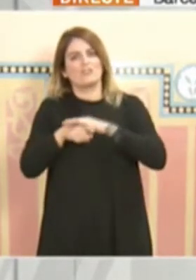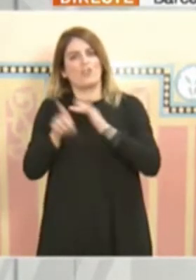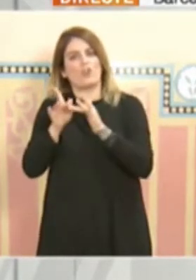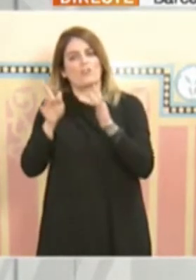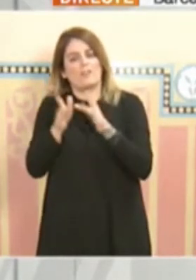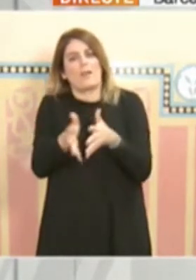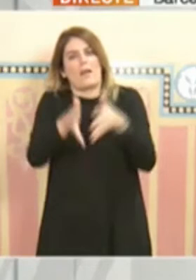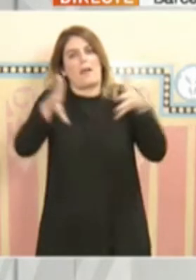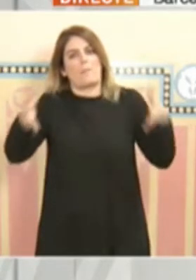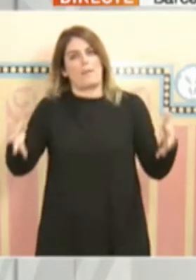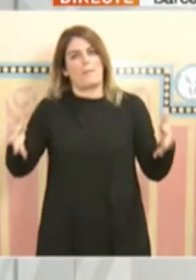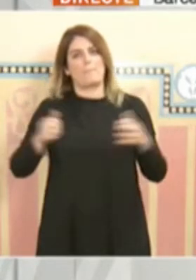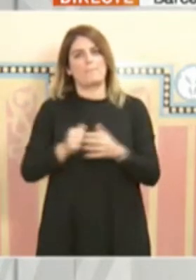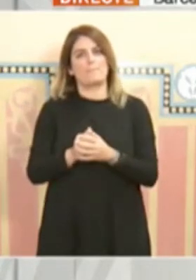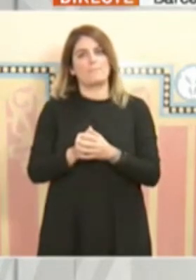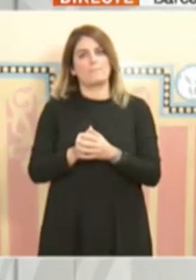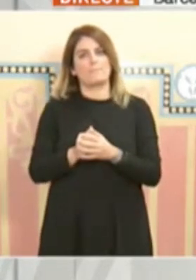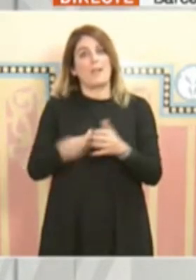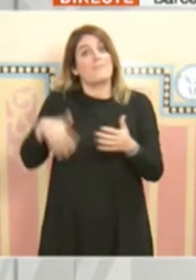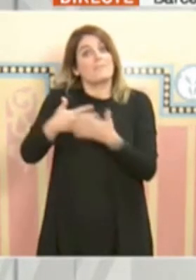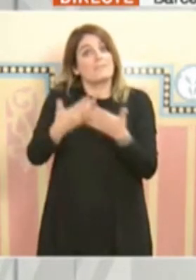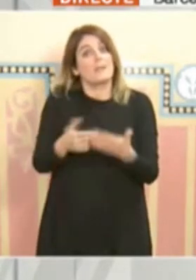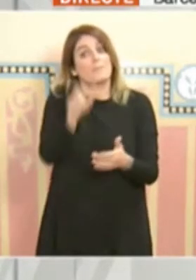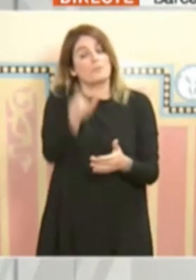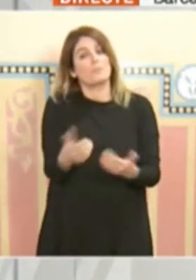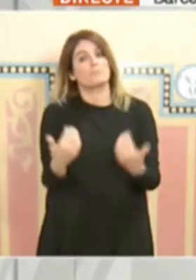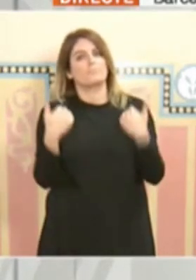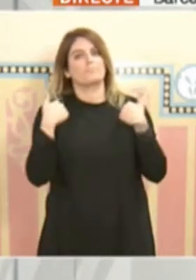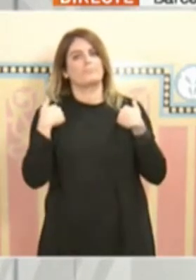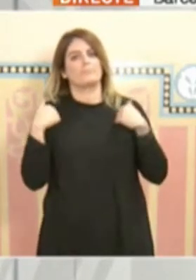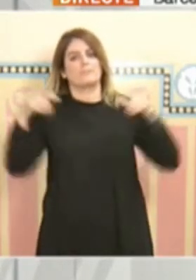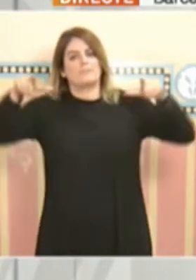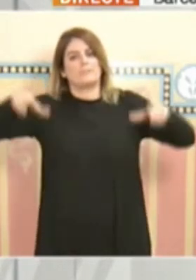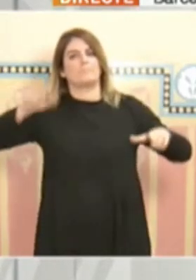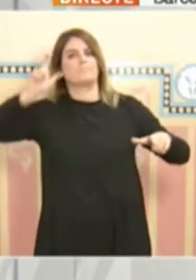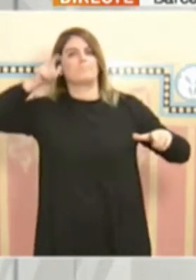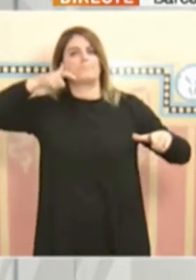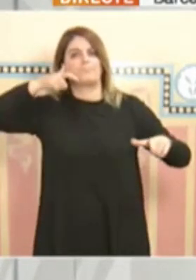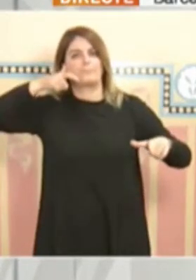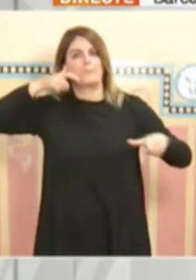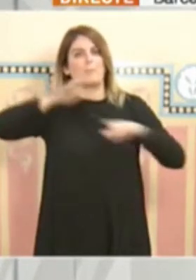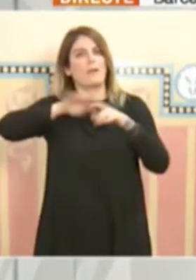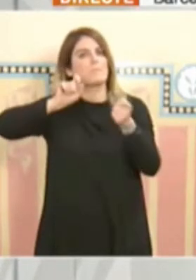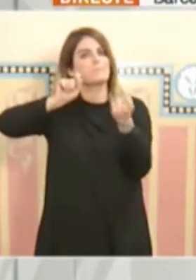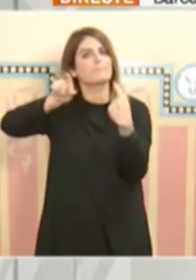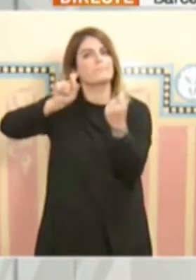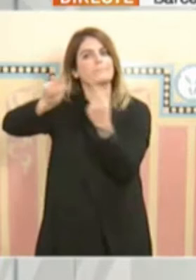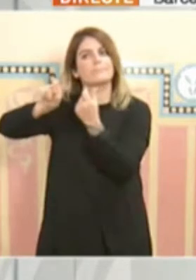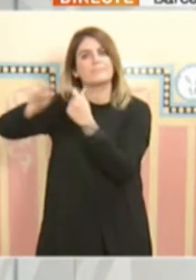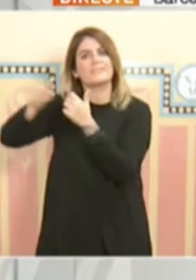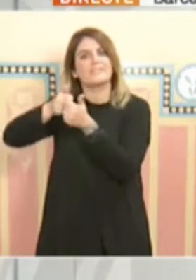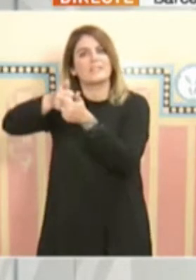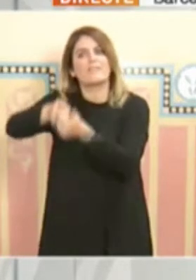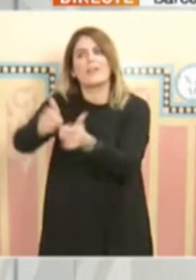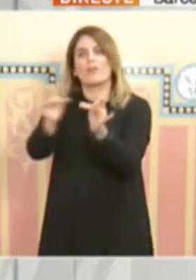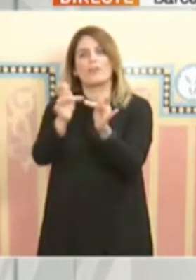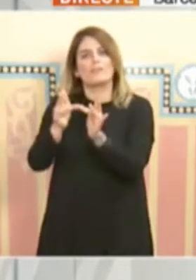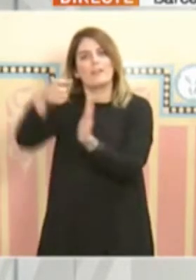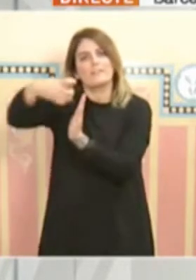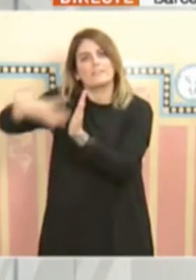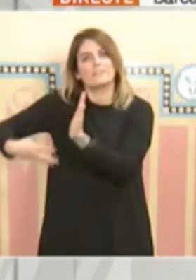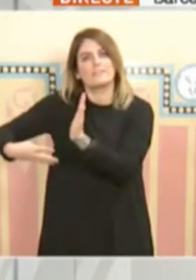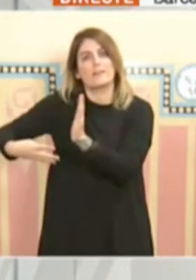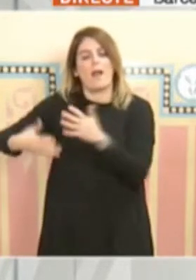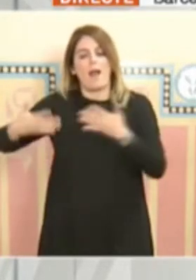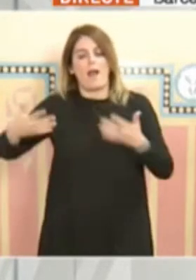contactes. Fins ara, aquestes persones estaven en un call center on feien les clocades de seguiment als contactes estrets.